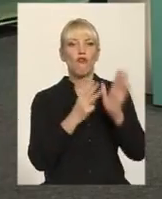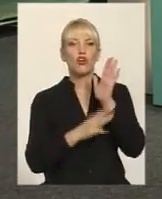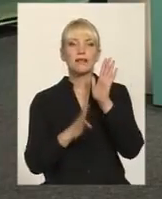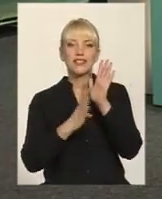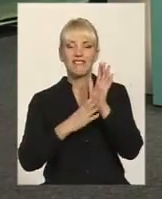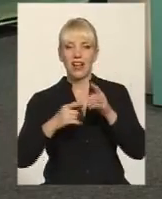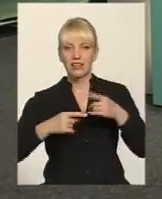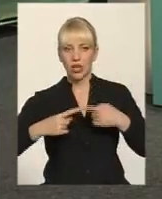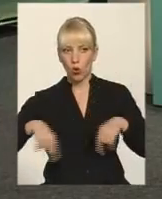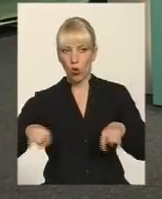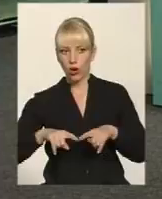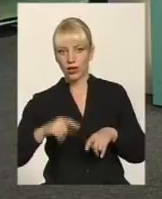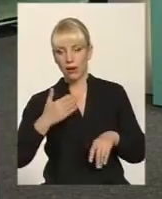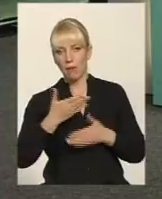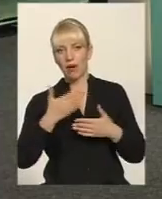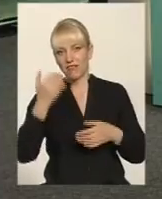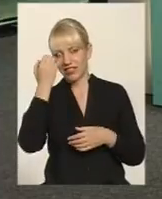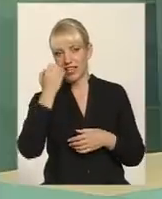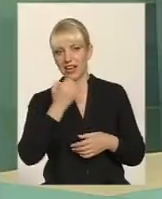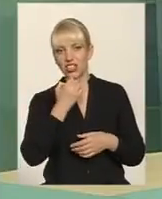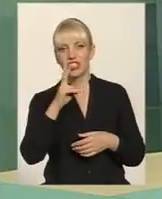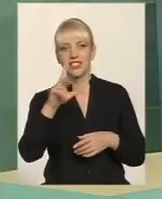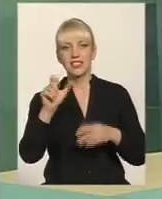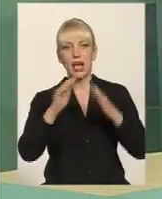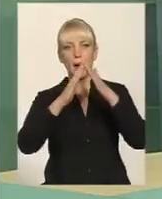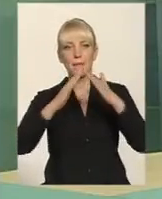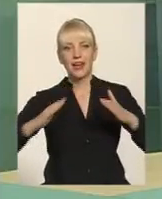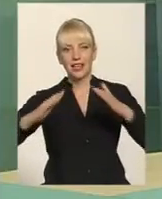вам дуже вдячні за припиття шкіл, дитячих садочків.